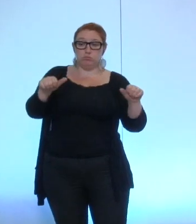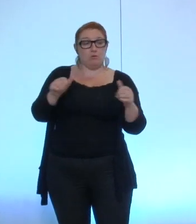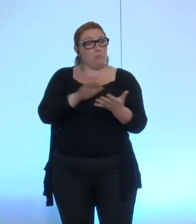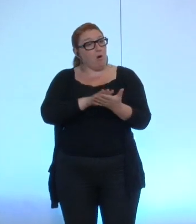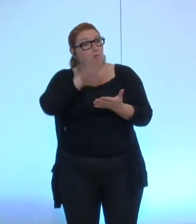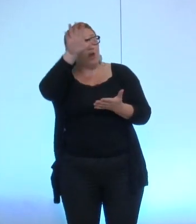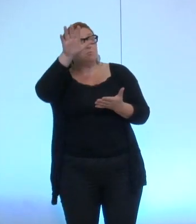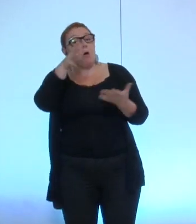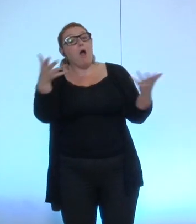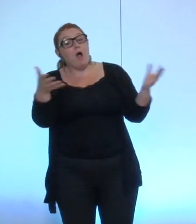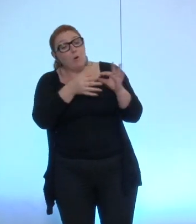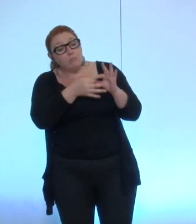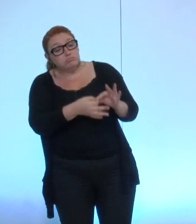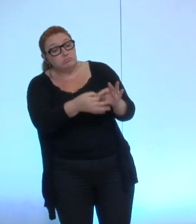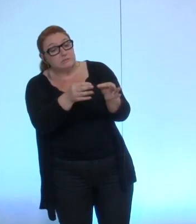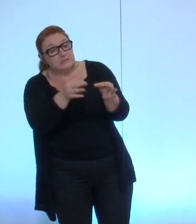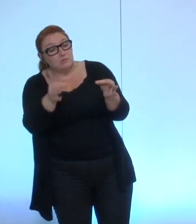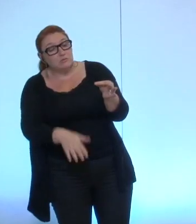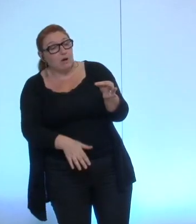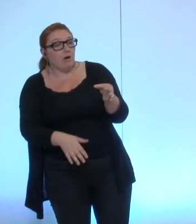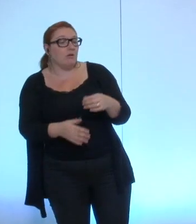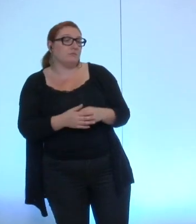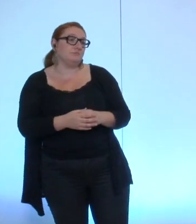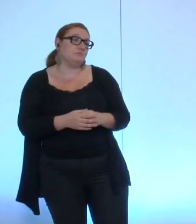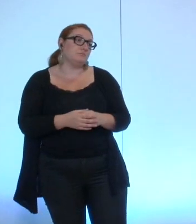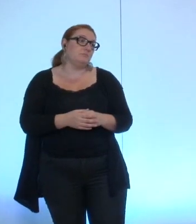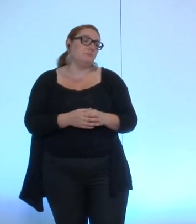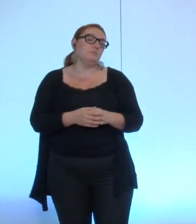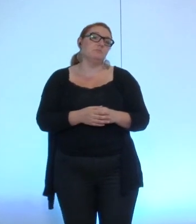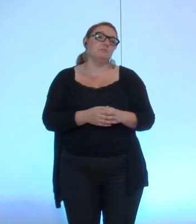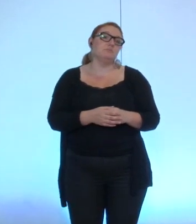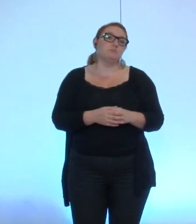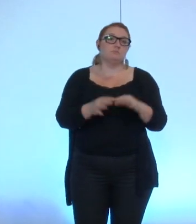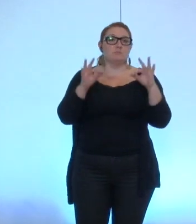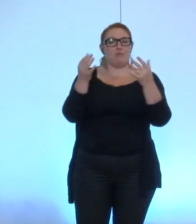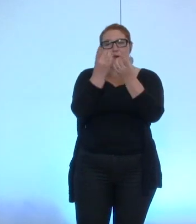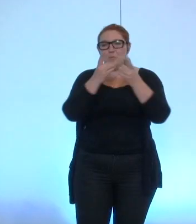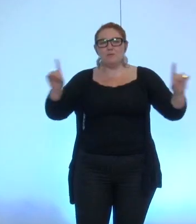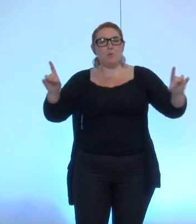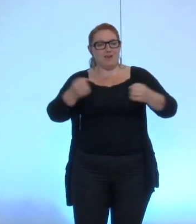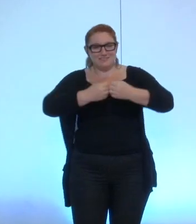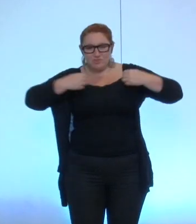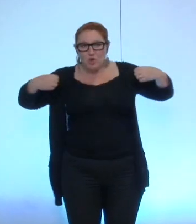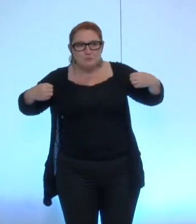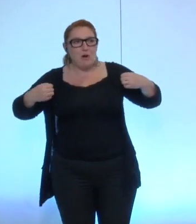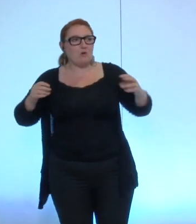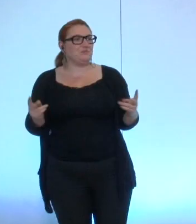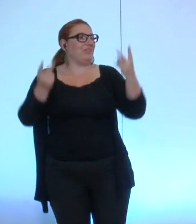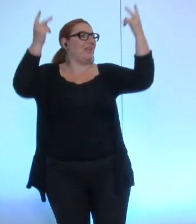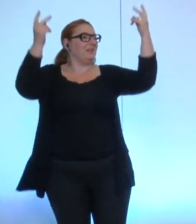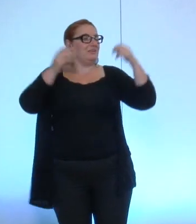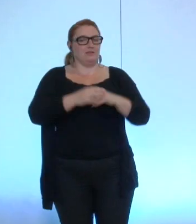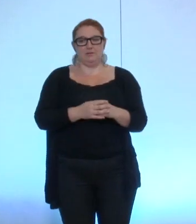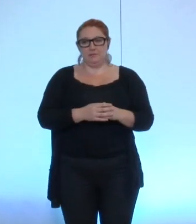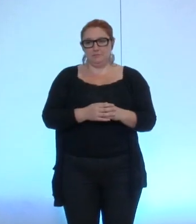que vous aviez pris durant la campagne électorale à propos de la transparence et de la vitalité démocratique de notre Assemblée. Nous